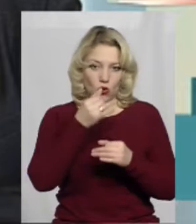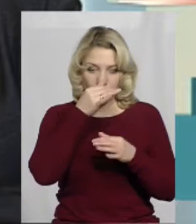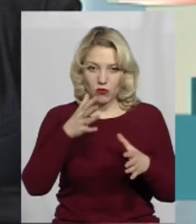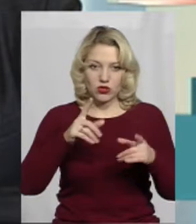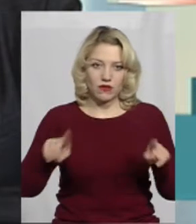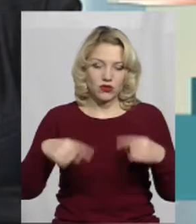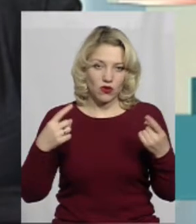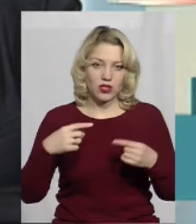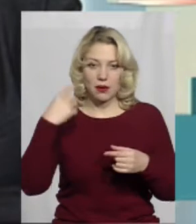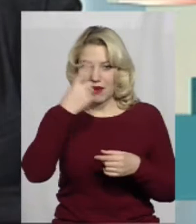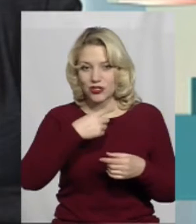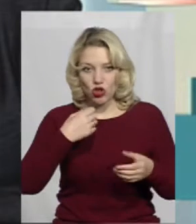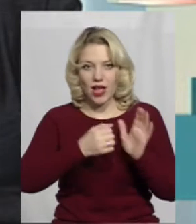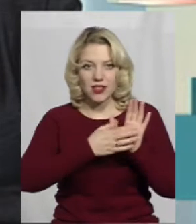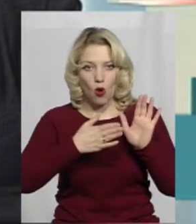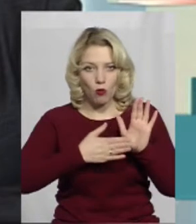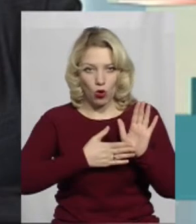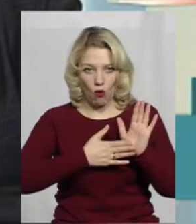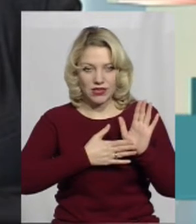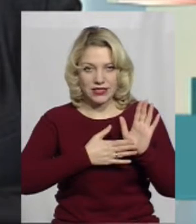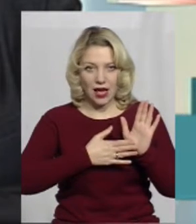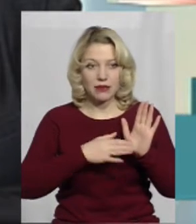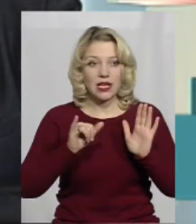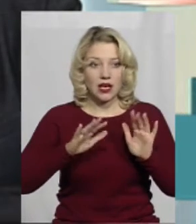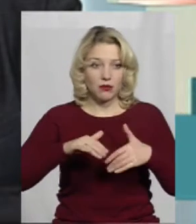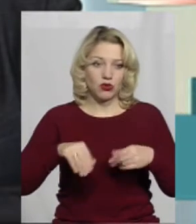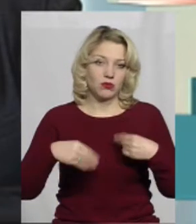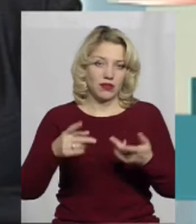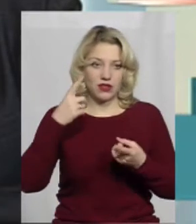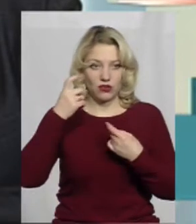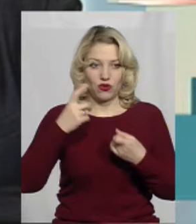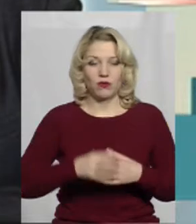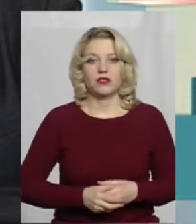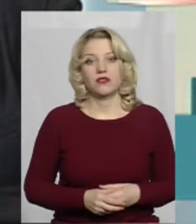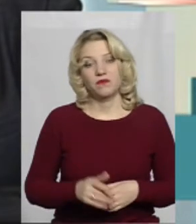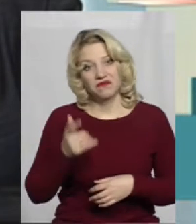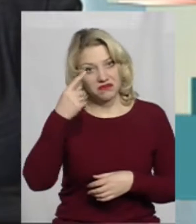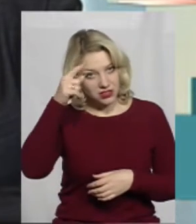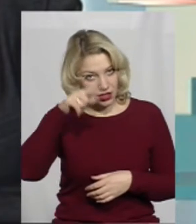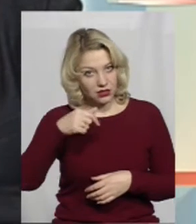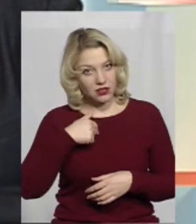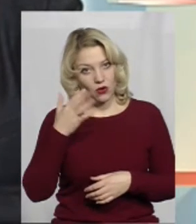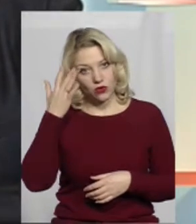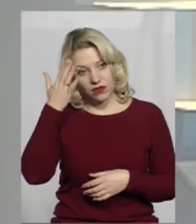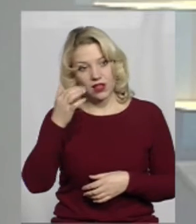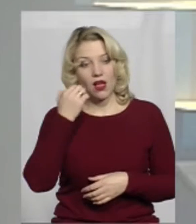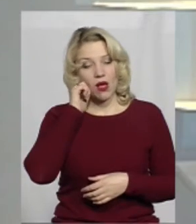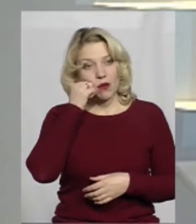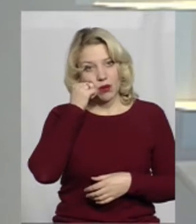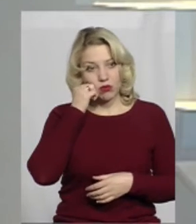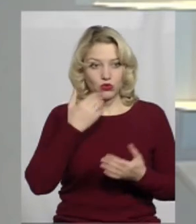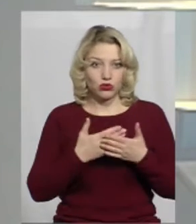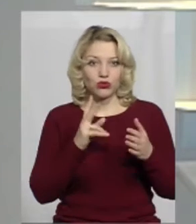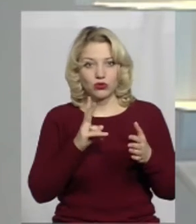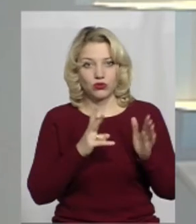створити персональний обліковий запис і потім надавати інформацію вичерпну. Ви я от тільки що уявила бабусю під